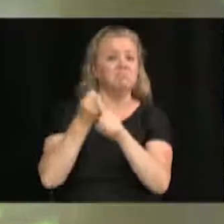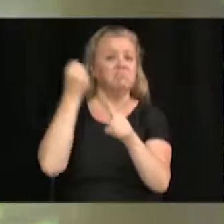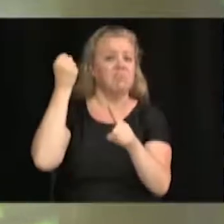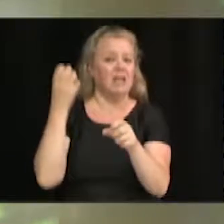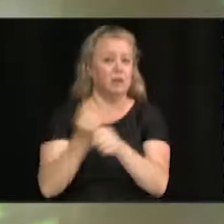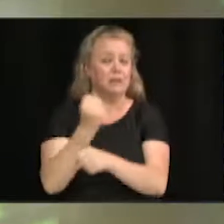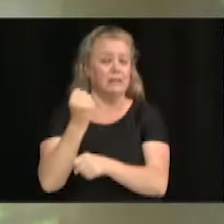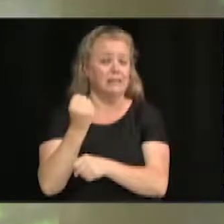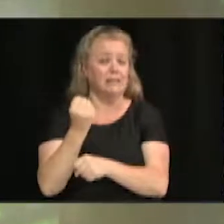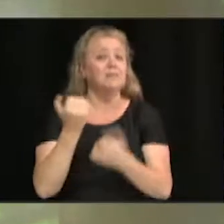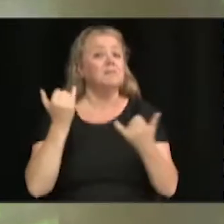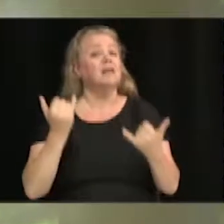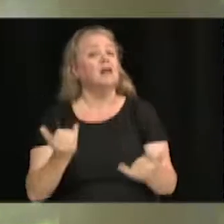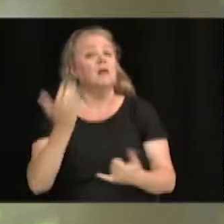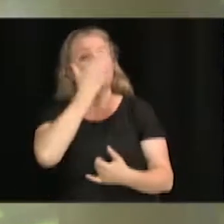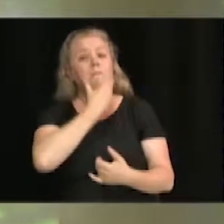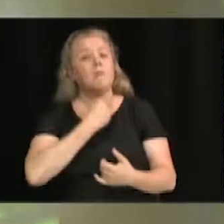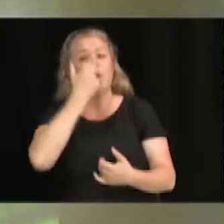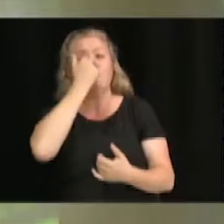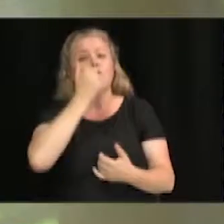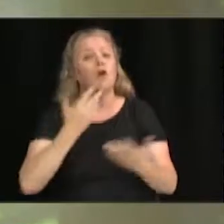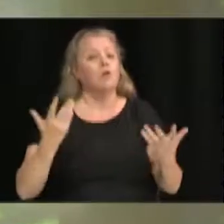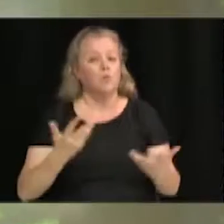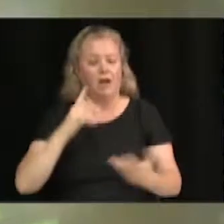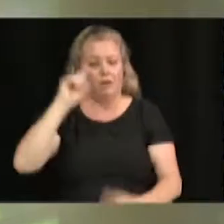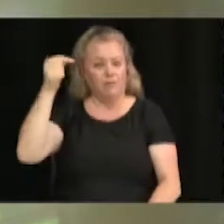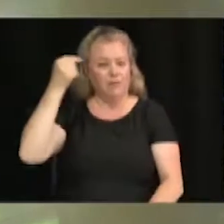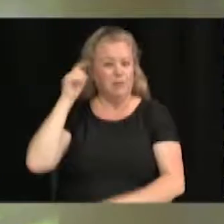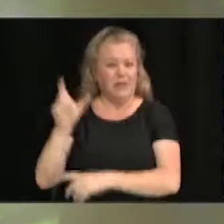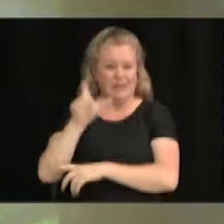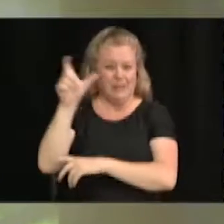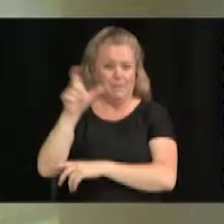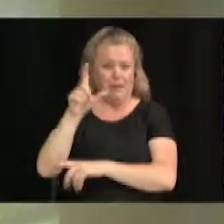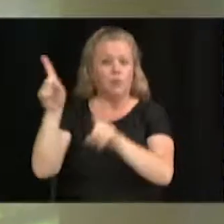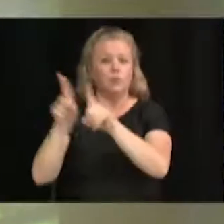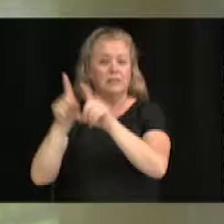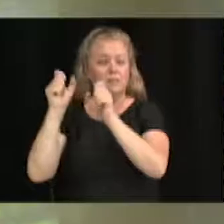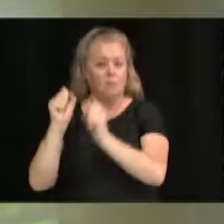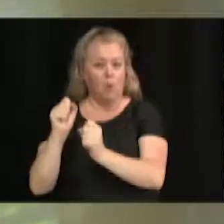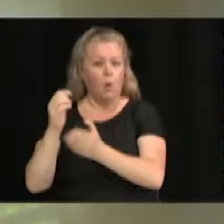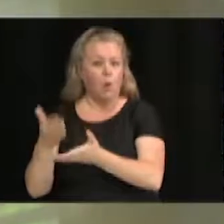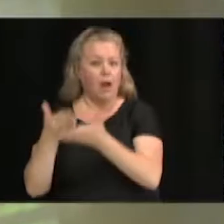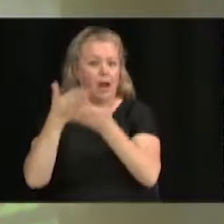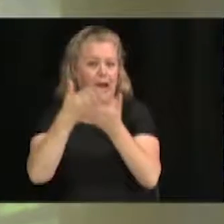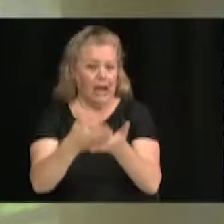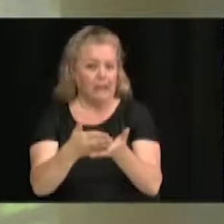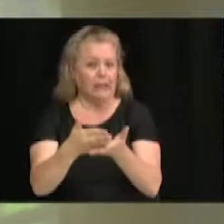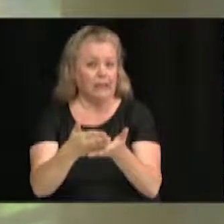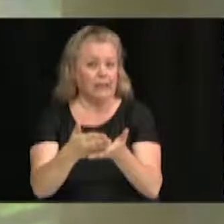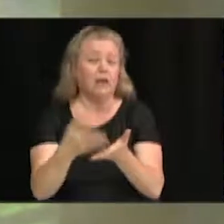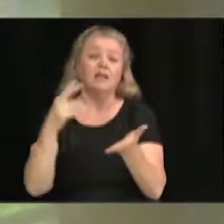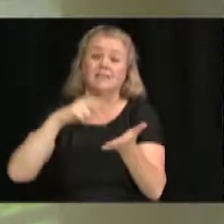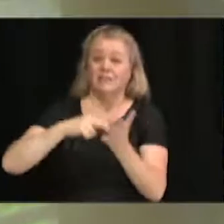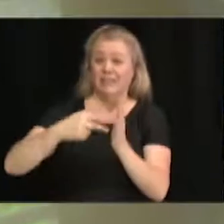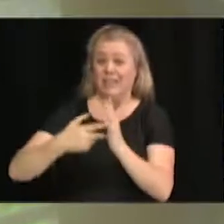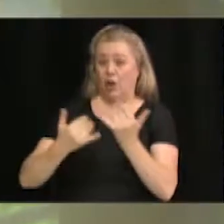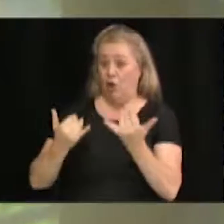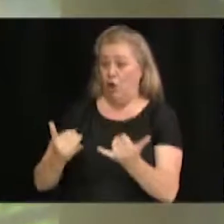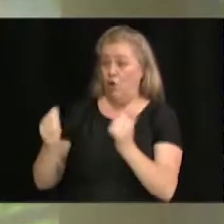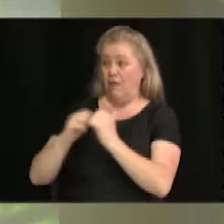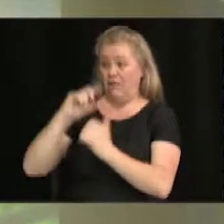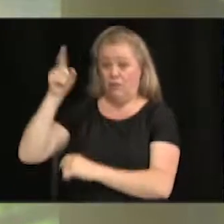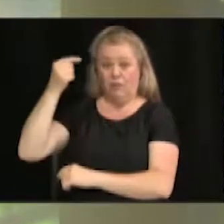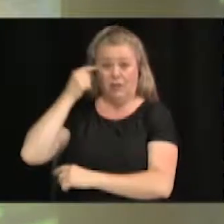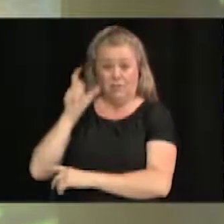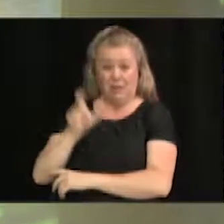le gouvernement du Québec peut également y contribuer. Alors, les négociations se poursuivent avec Québec dans ce sens-là. On est prêt à